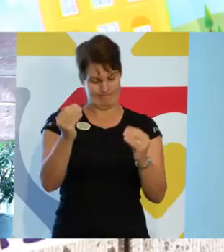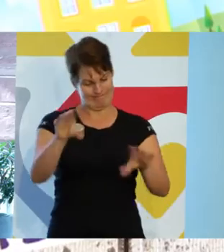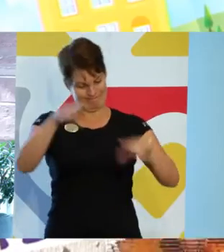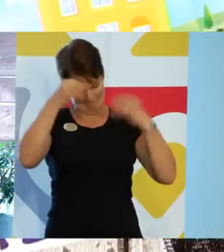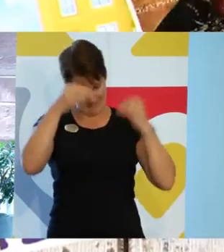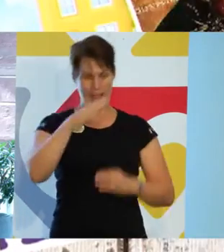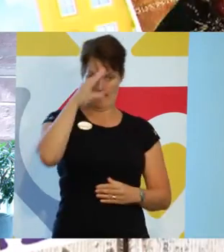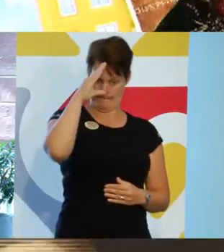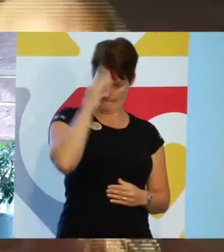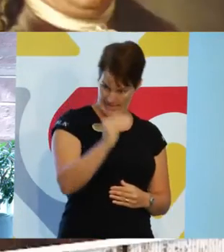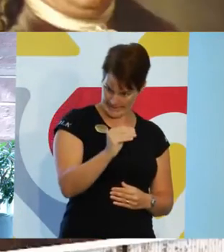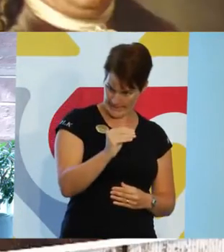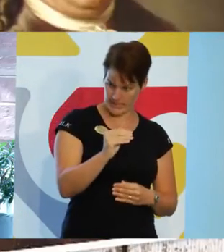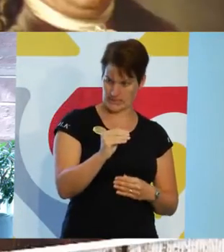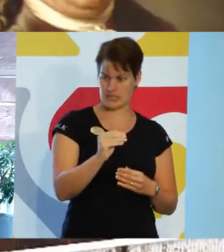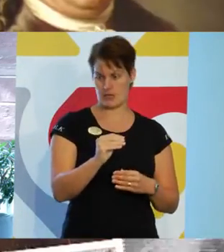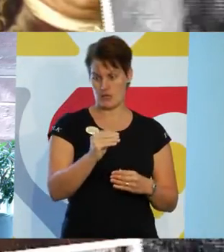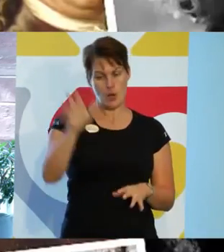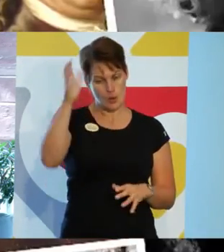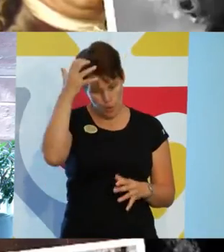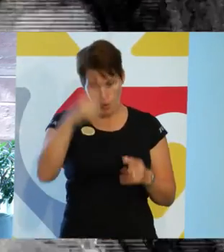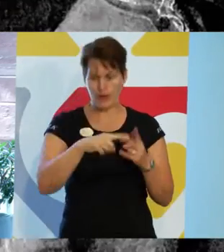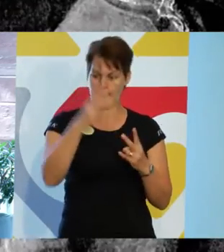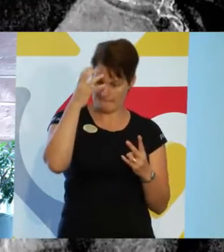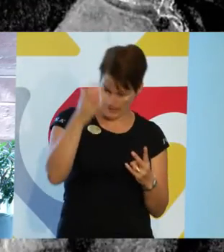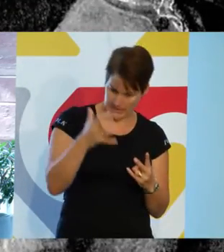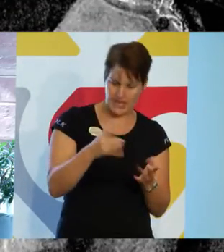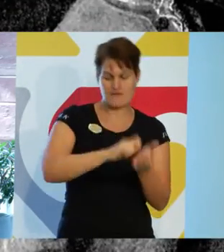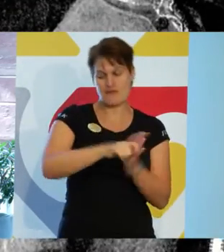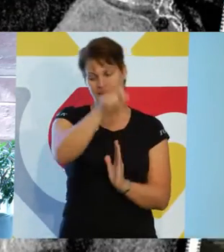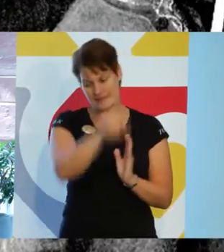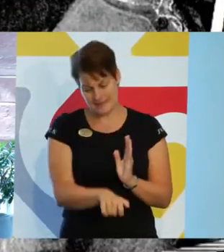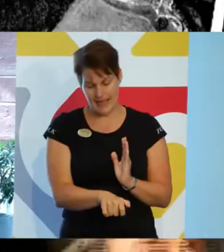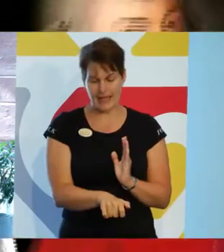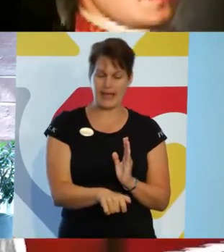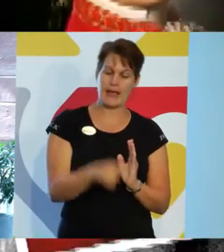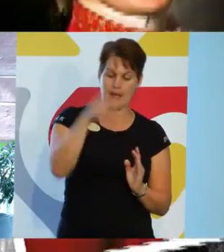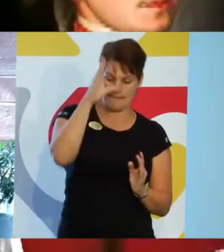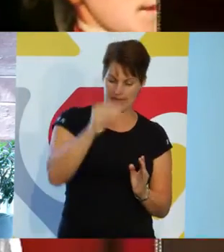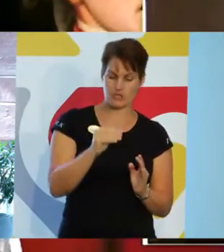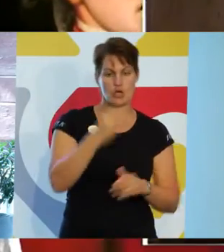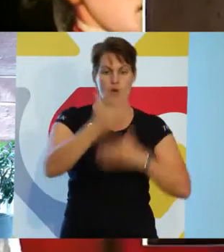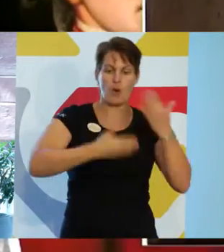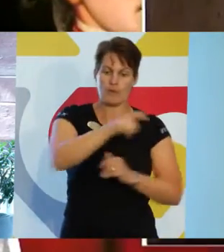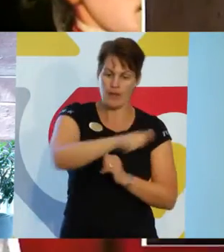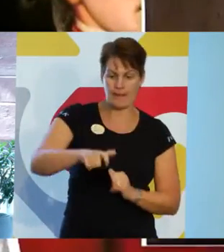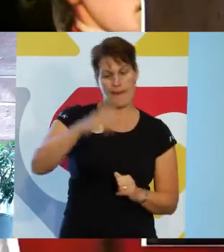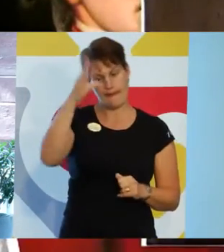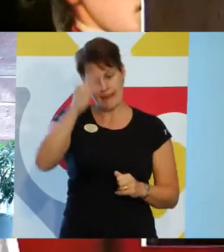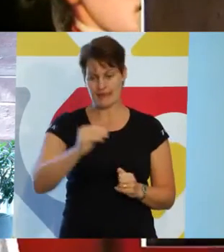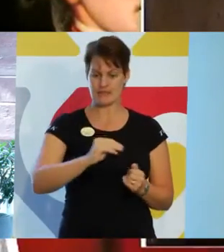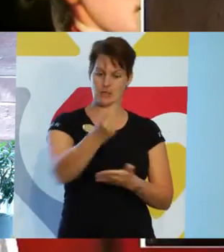manskungar, mansvetenskapsmän, mansförfattare, manskompositörer, manskonstnärer.